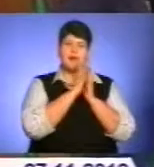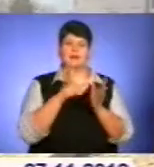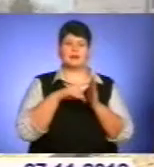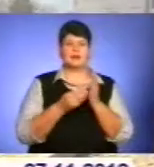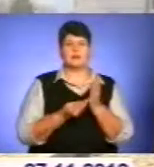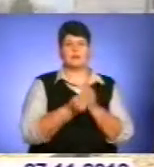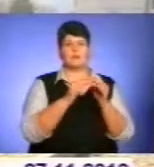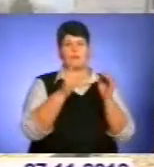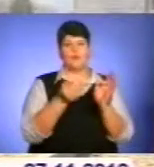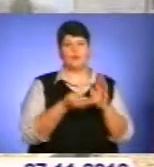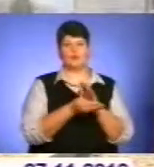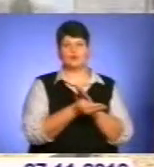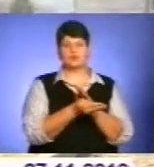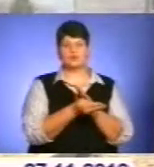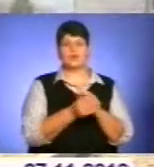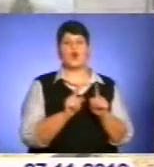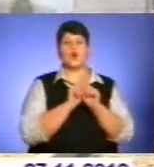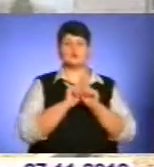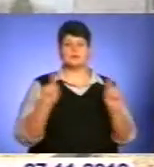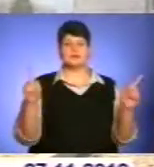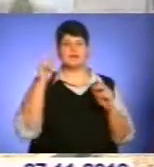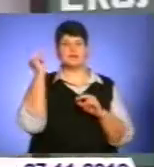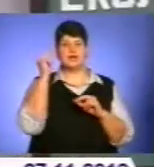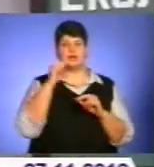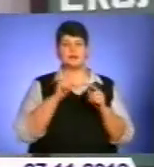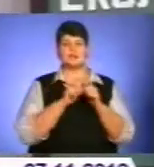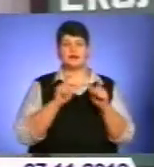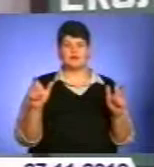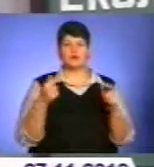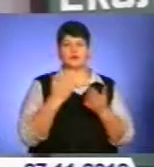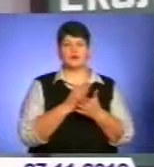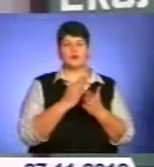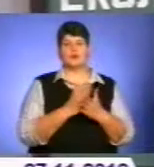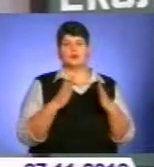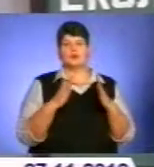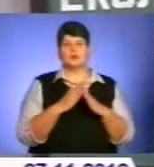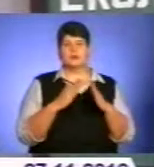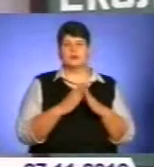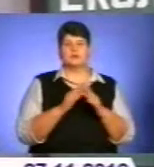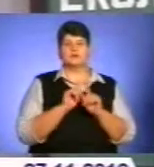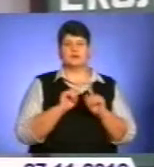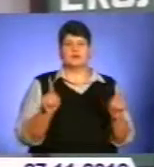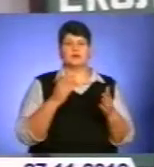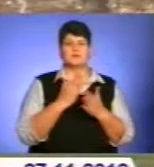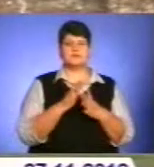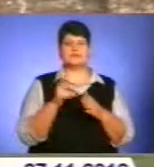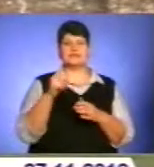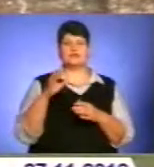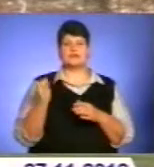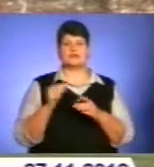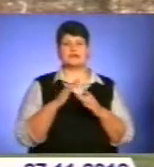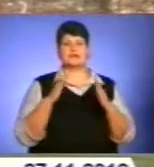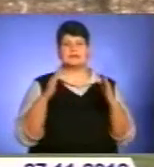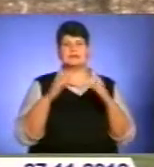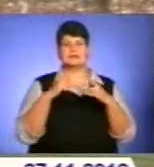ляльочку. Особливість навчального закладу – його розташування. Адже старовинна будівля розміщена між Залозецьким замком 16